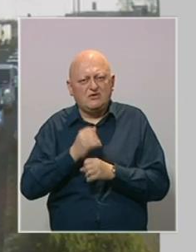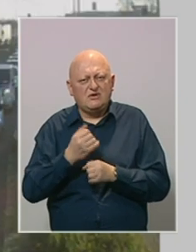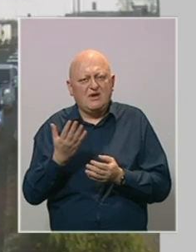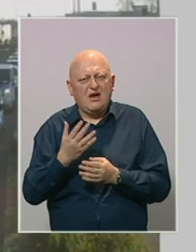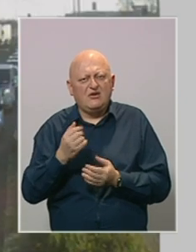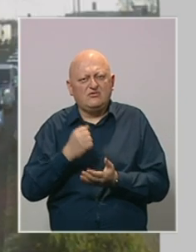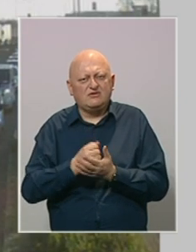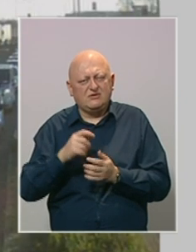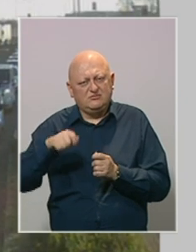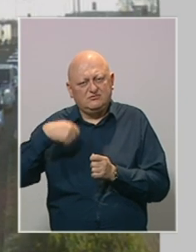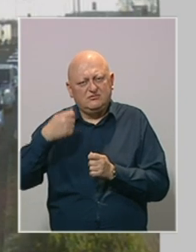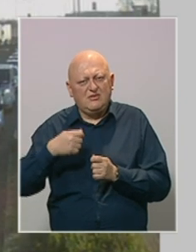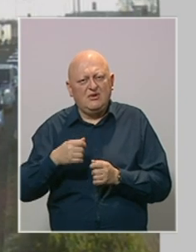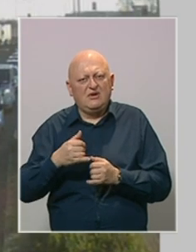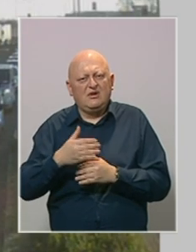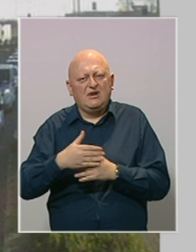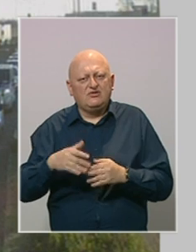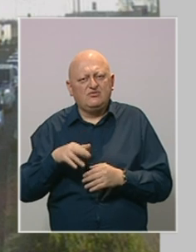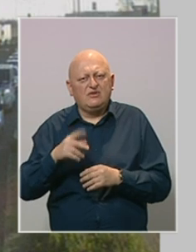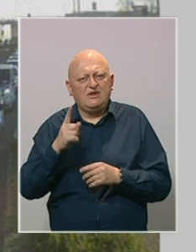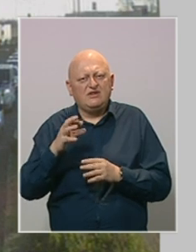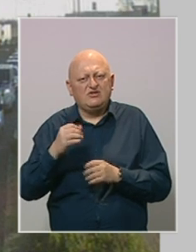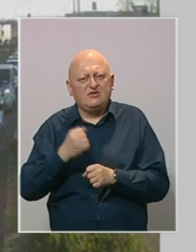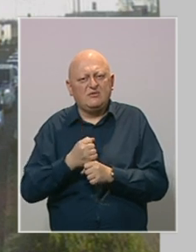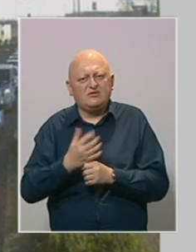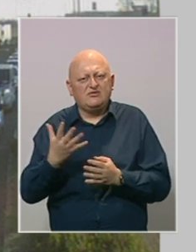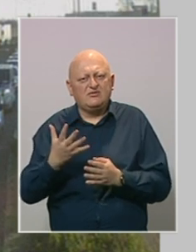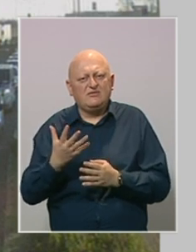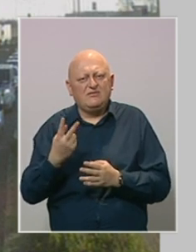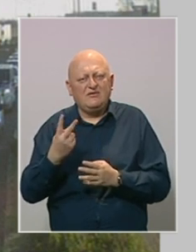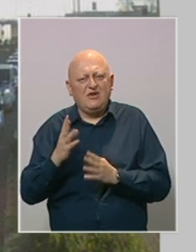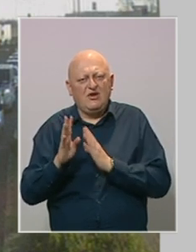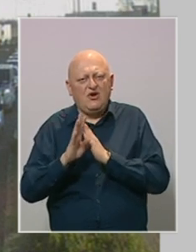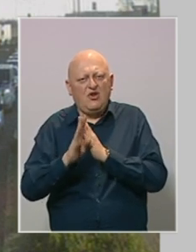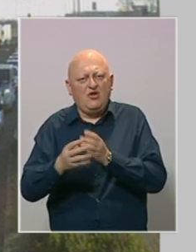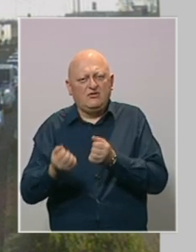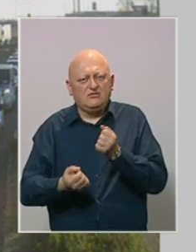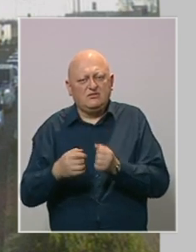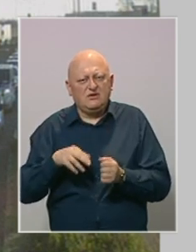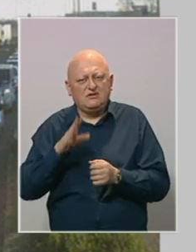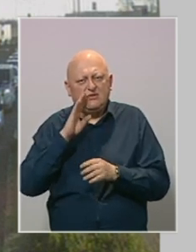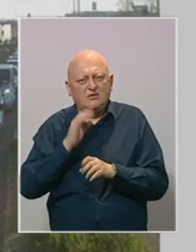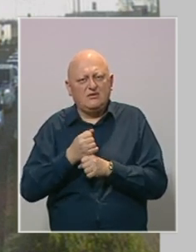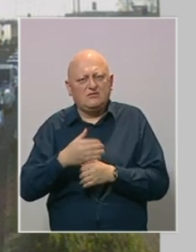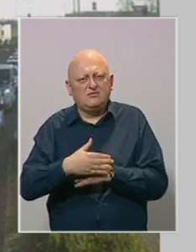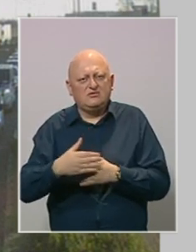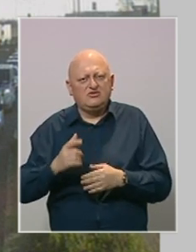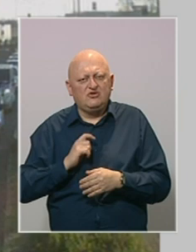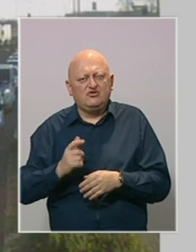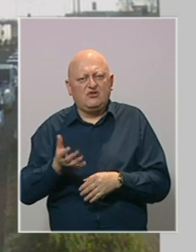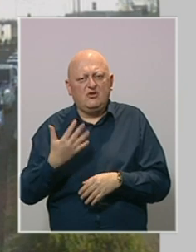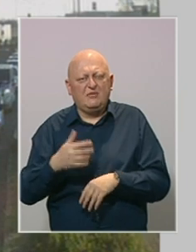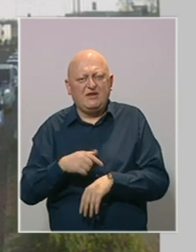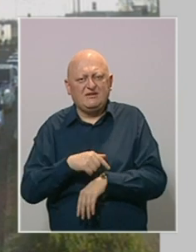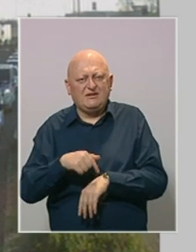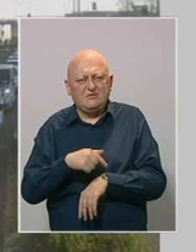Kako je potvrđeno za BHRT, na graničnom prijelazu Izačić formirane su dvije kolone vozila na izlazu iz Bejka, a na prelazak se granice